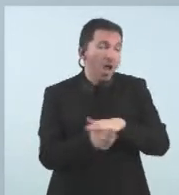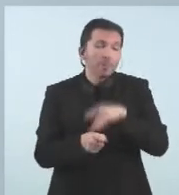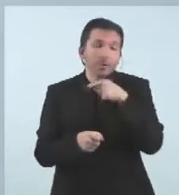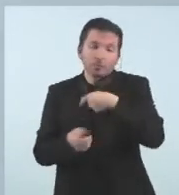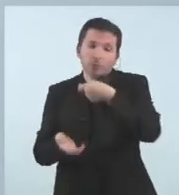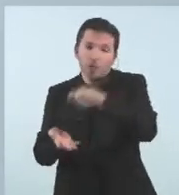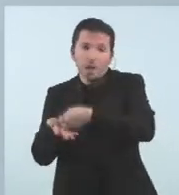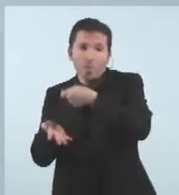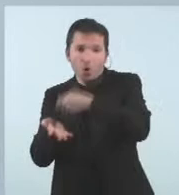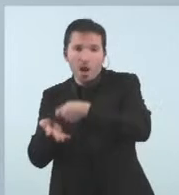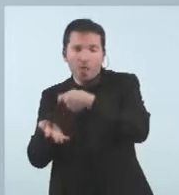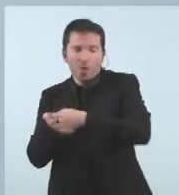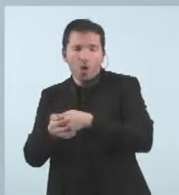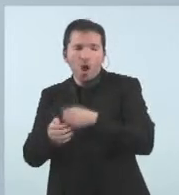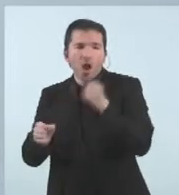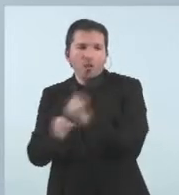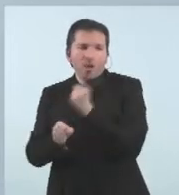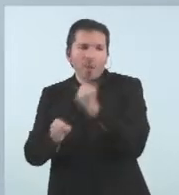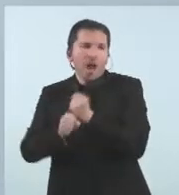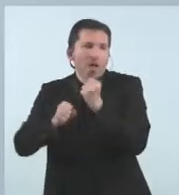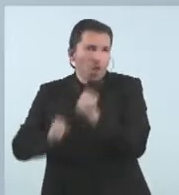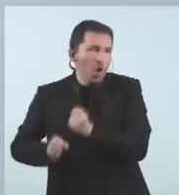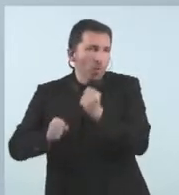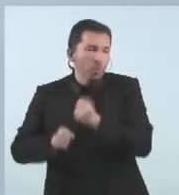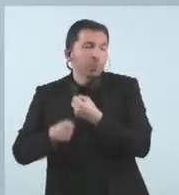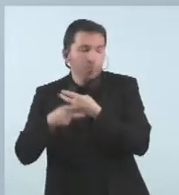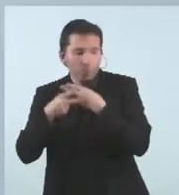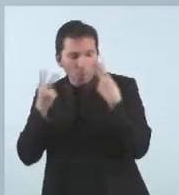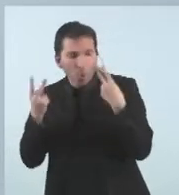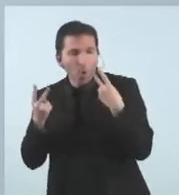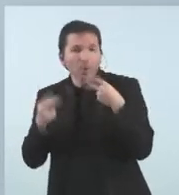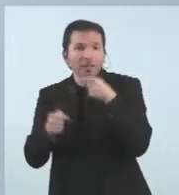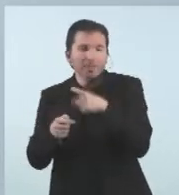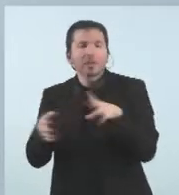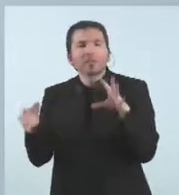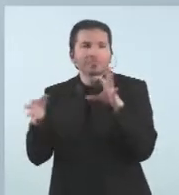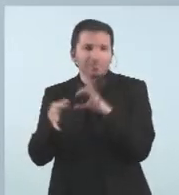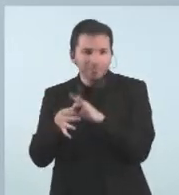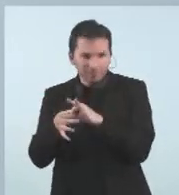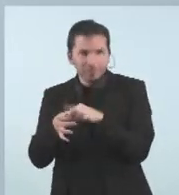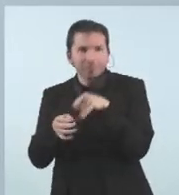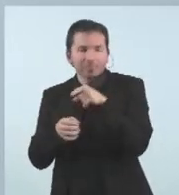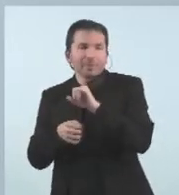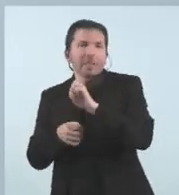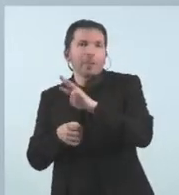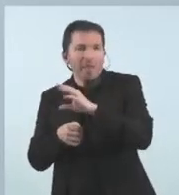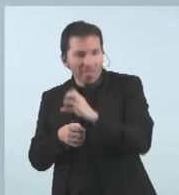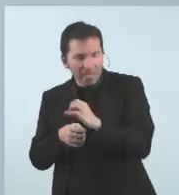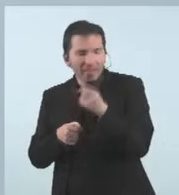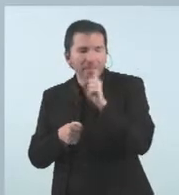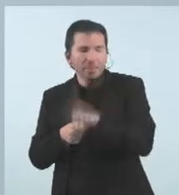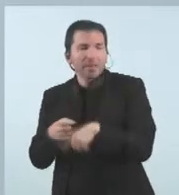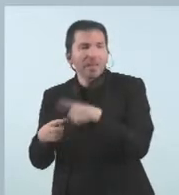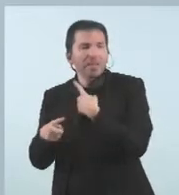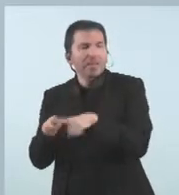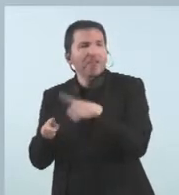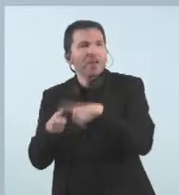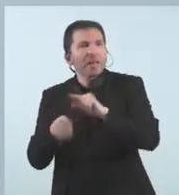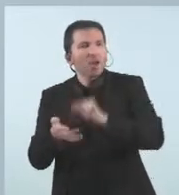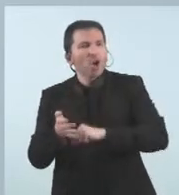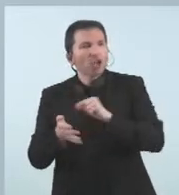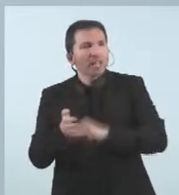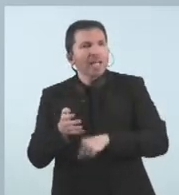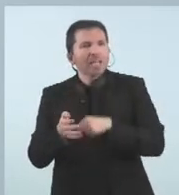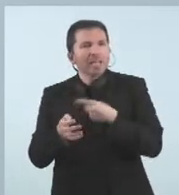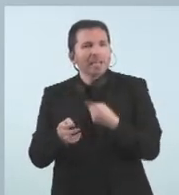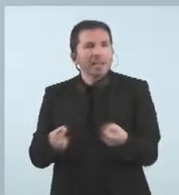als treballadors públics, que com hem dit, la llei de pressupost indica que estaran indexats a l'IPC, com també tenim diferents contractes que estan indexats